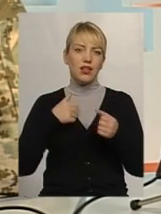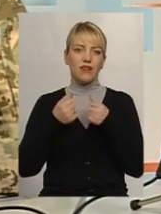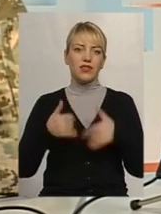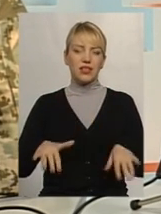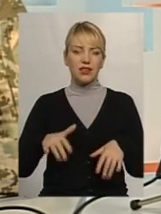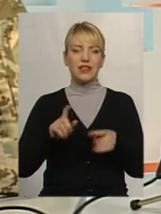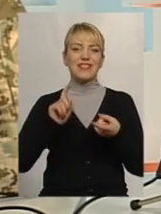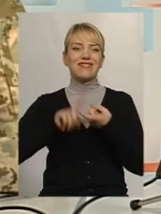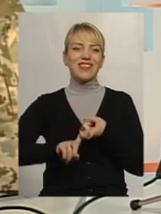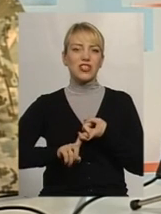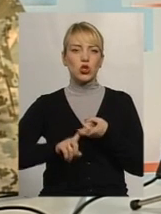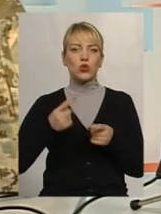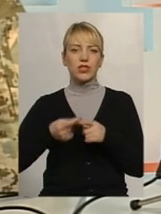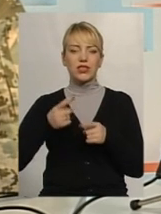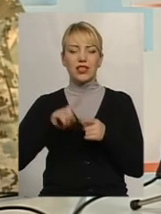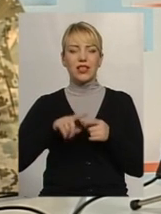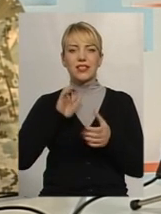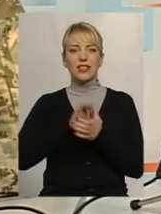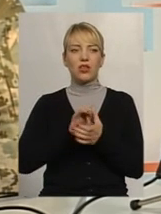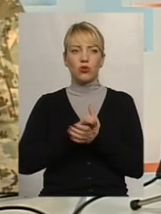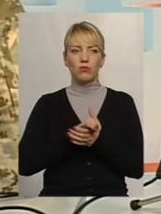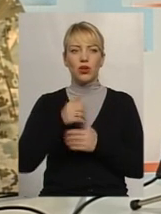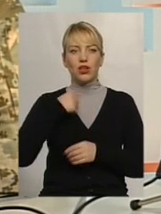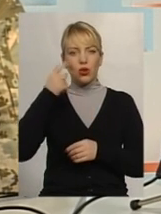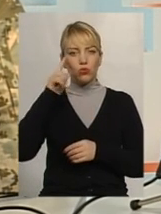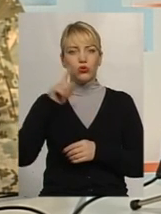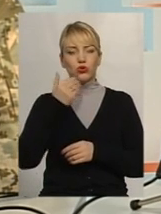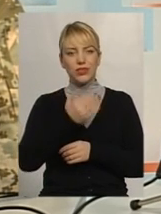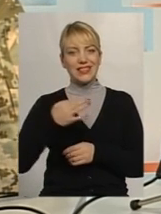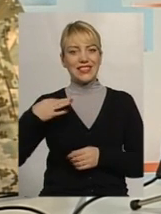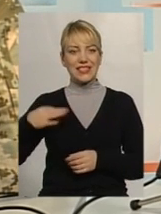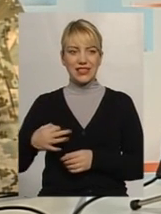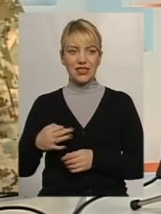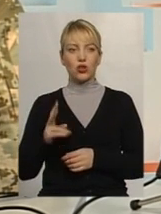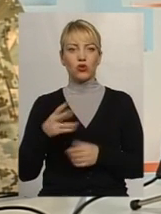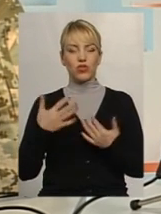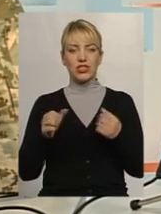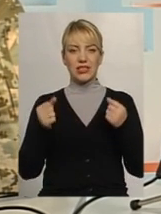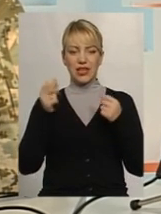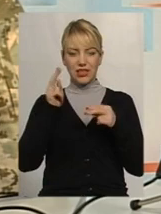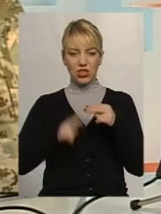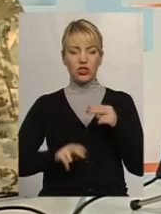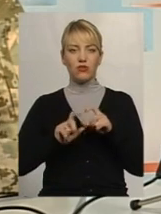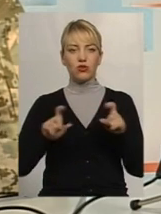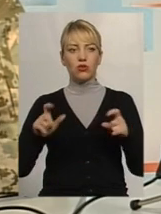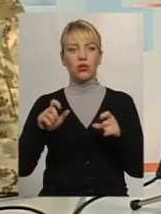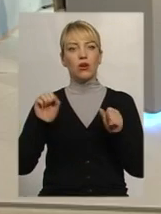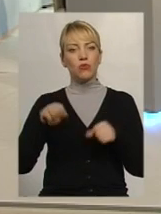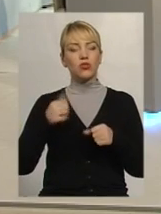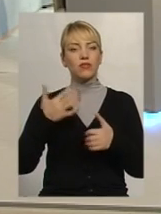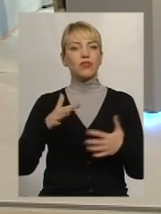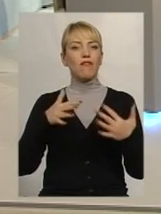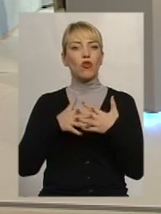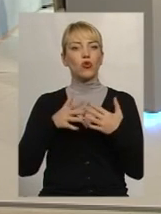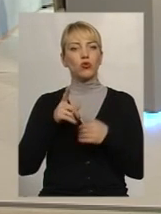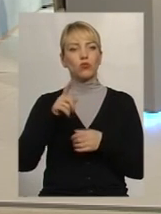зі своєю знайомою, я думаю, що син її, який вже закінчив школу, напевно, він воює, тому що в країні